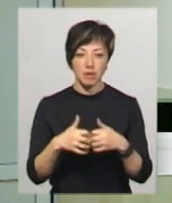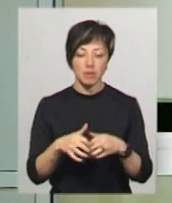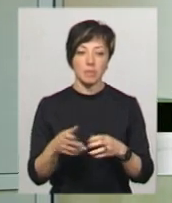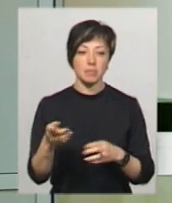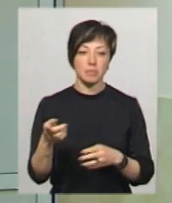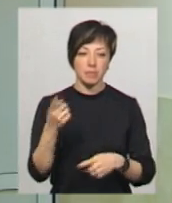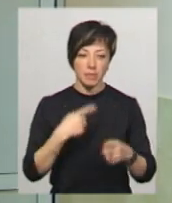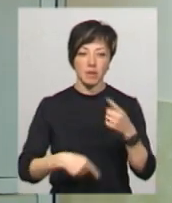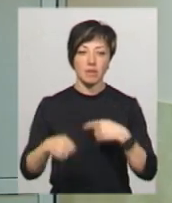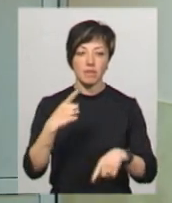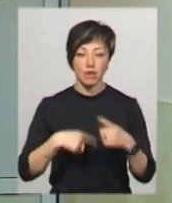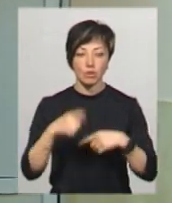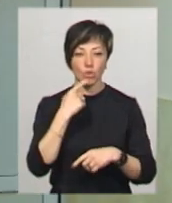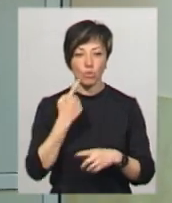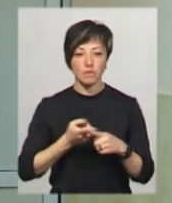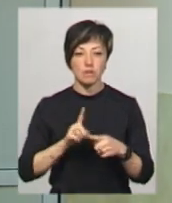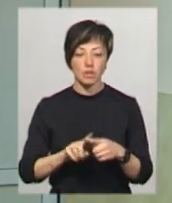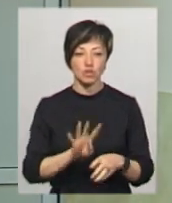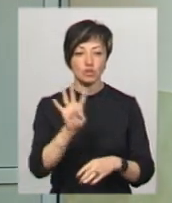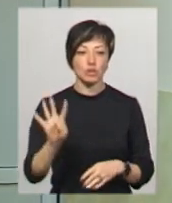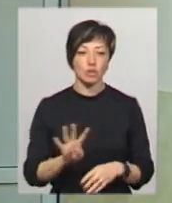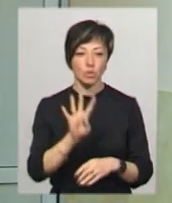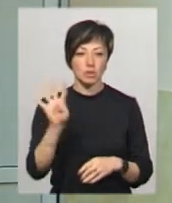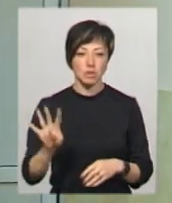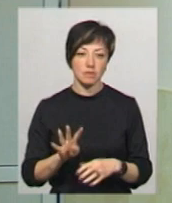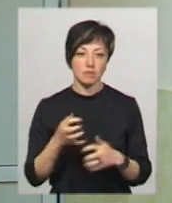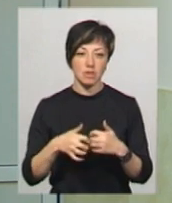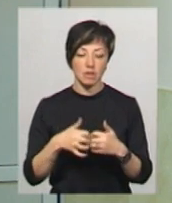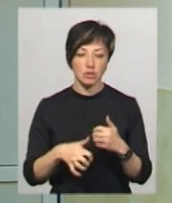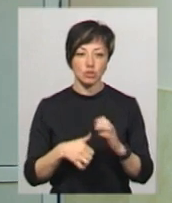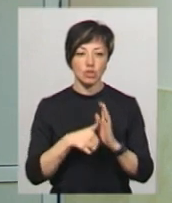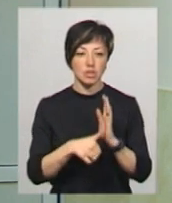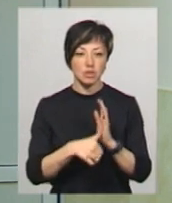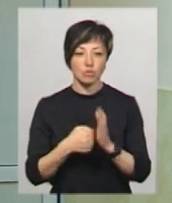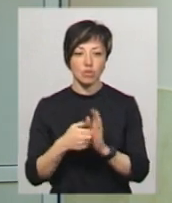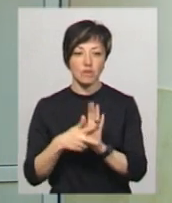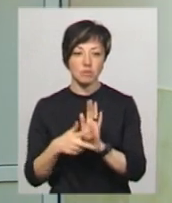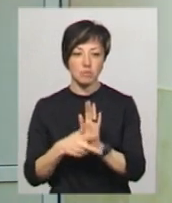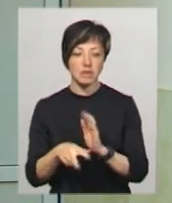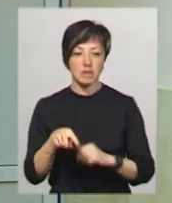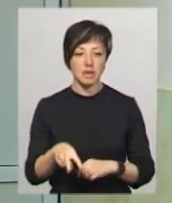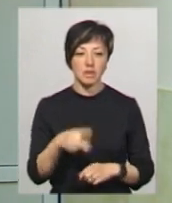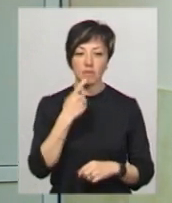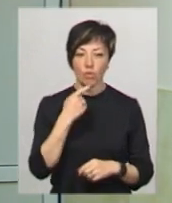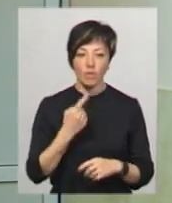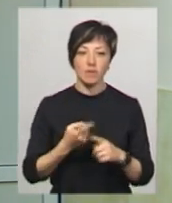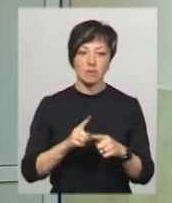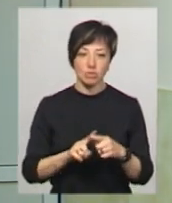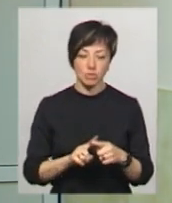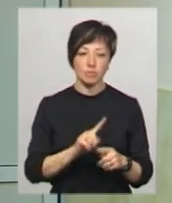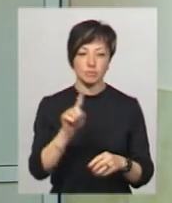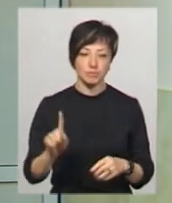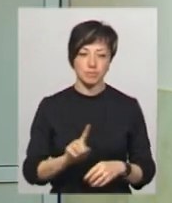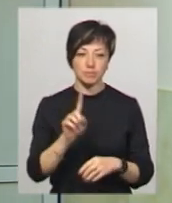переливати в неї кров. А це процедура 4 години, в середньому від 60 до 80 літрів крові за цю процедуру